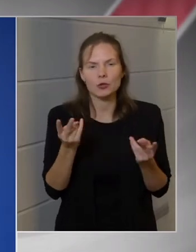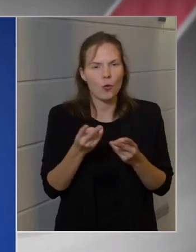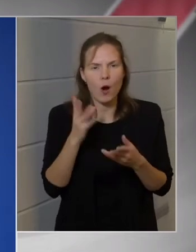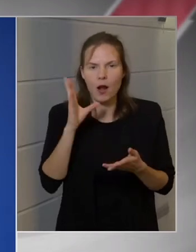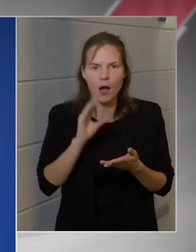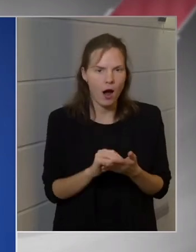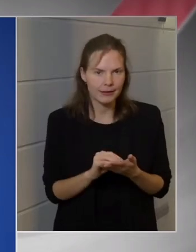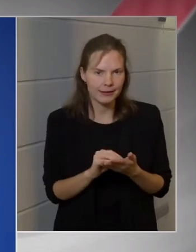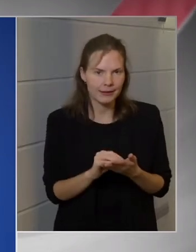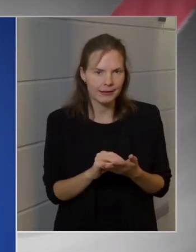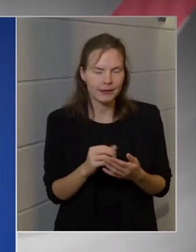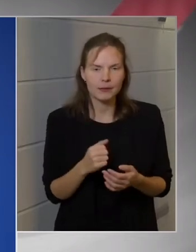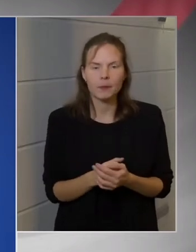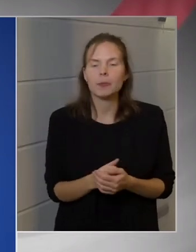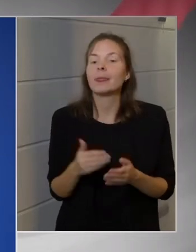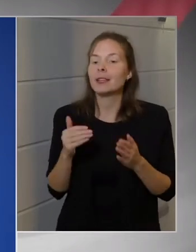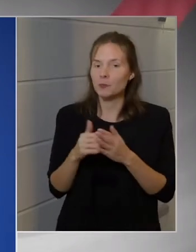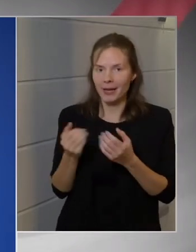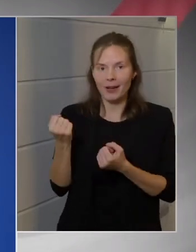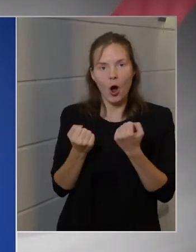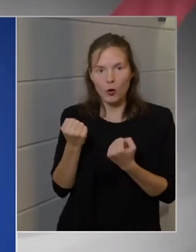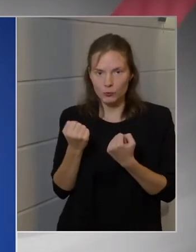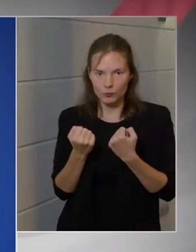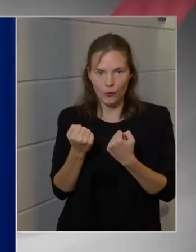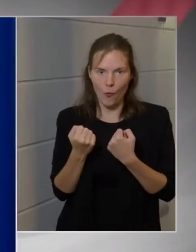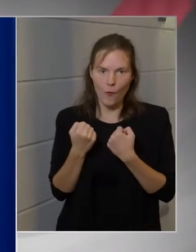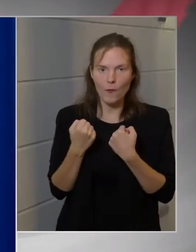ez a fajta... még az autóvezetőket is.